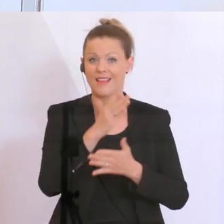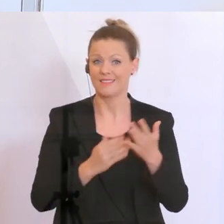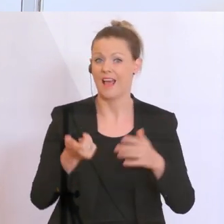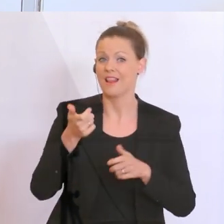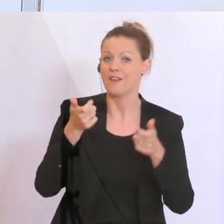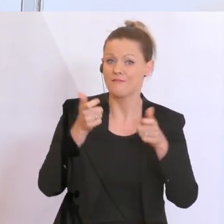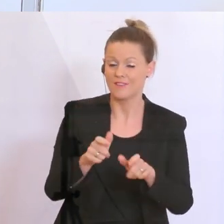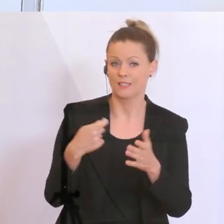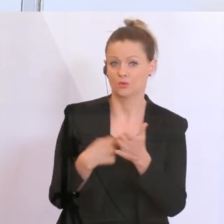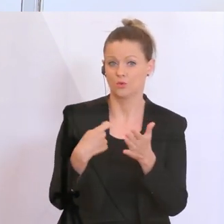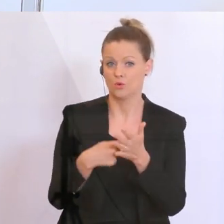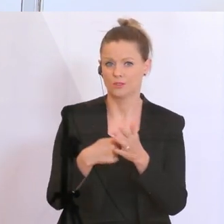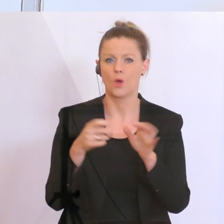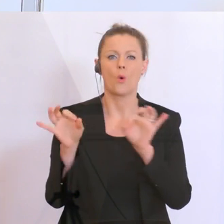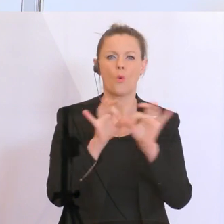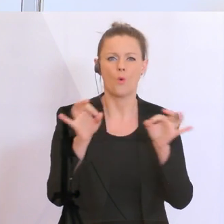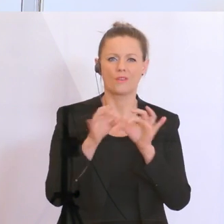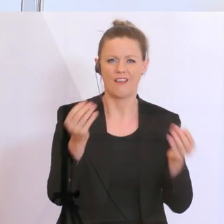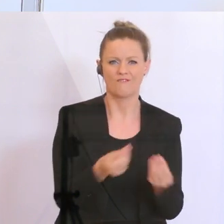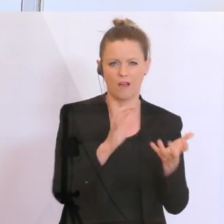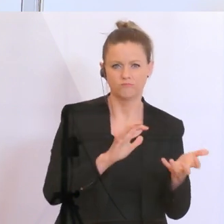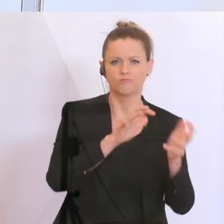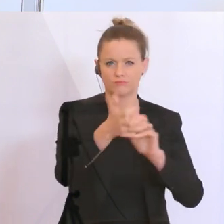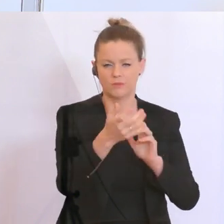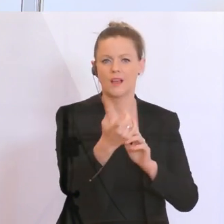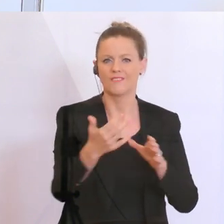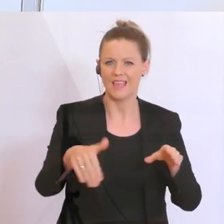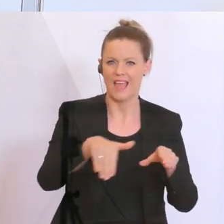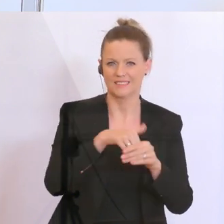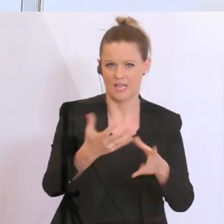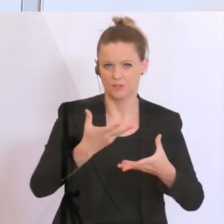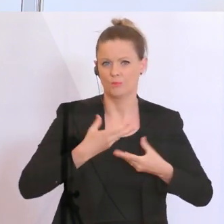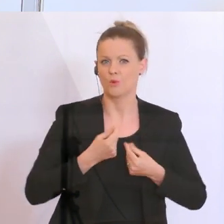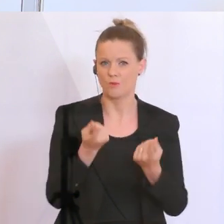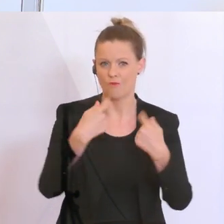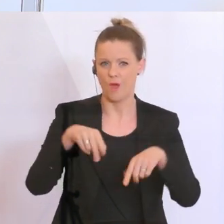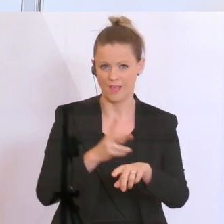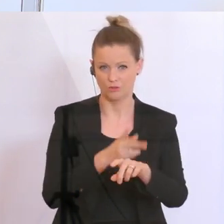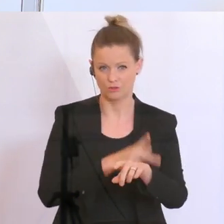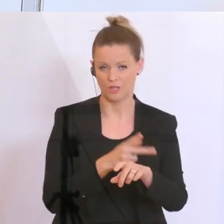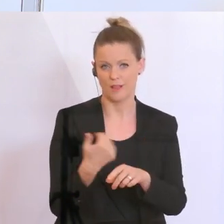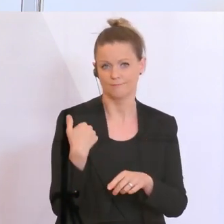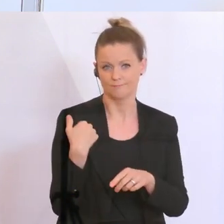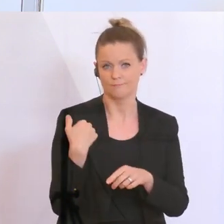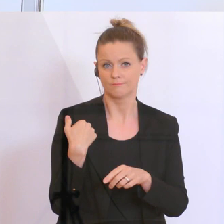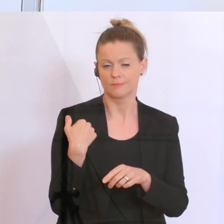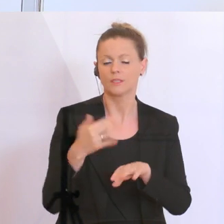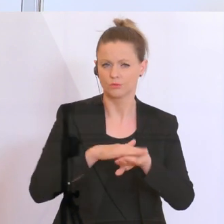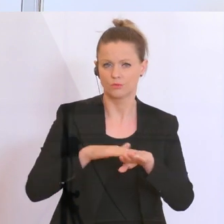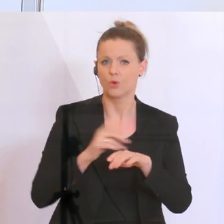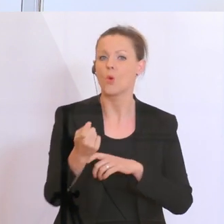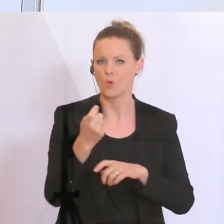Fixkosten und einen Teil der verdorbenen Ware ersetzt bekommt vom Staat, startet mit Anfang Mai.